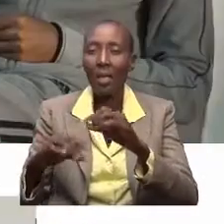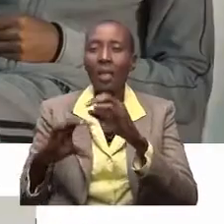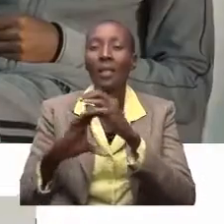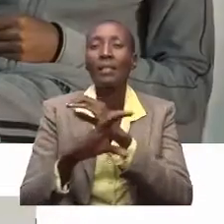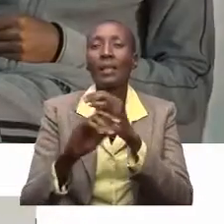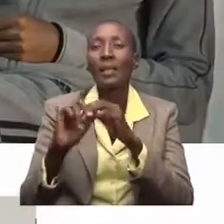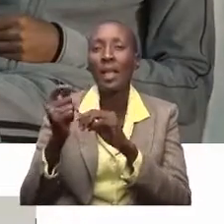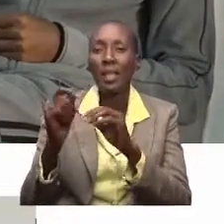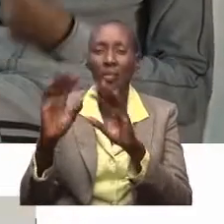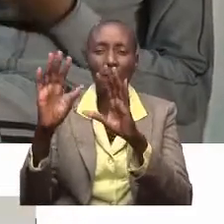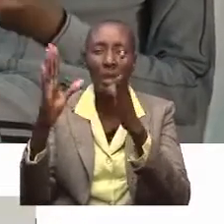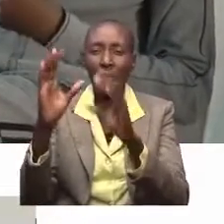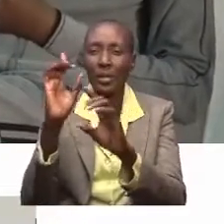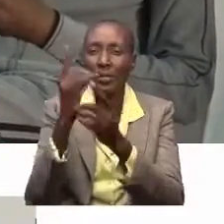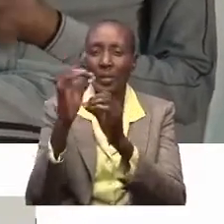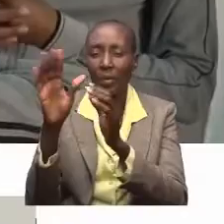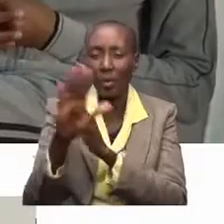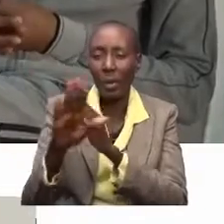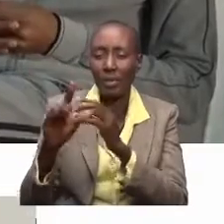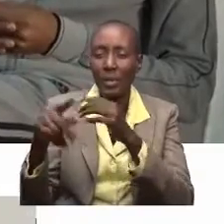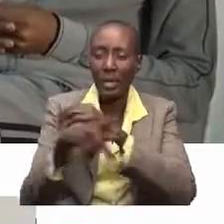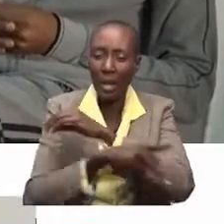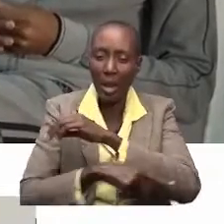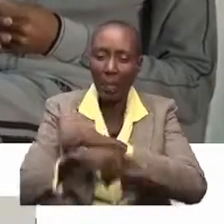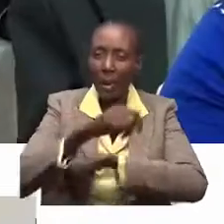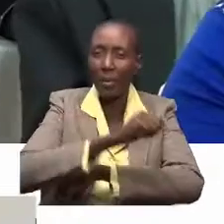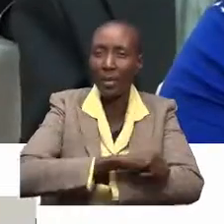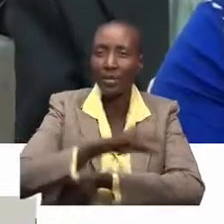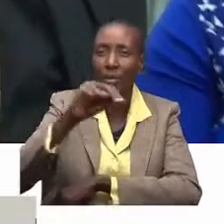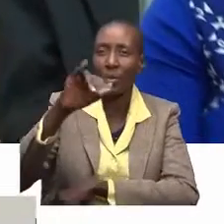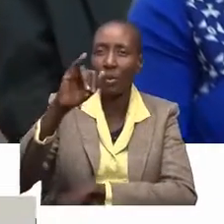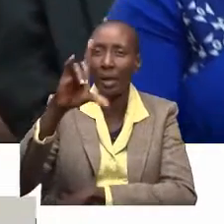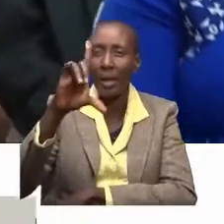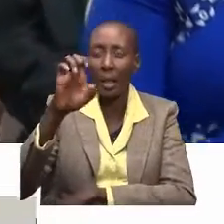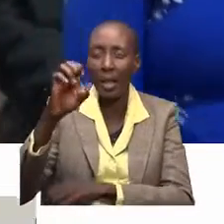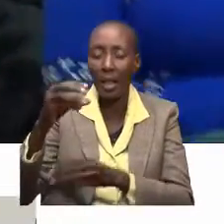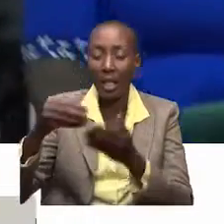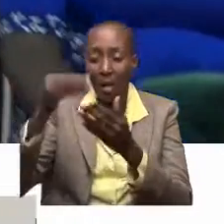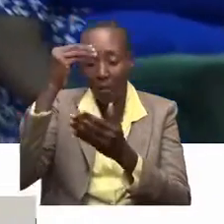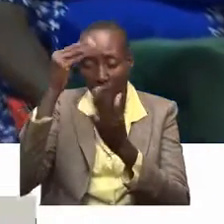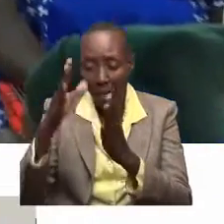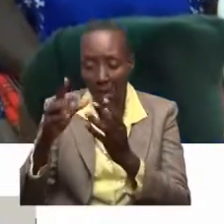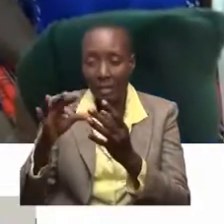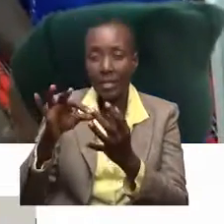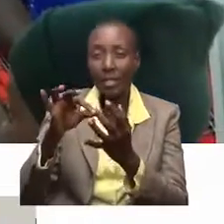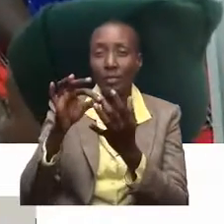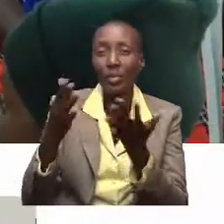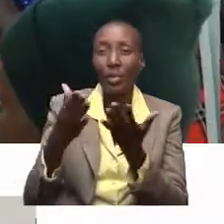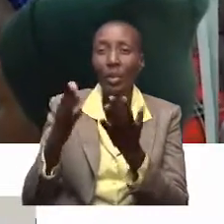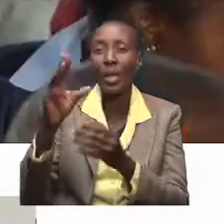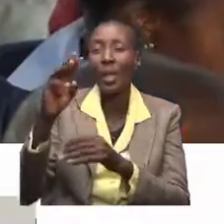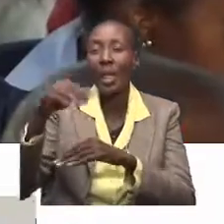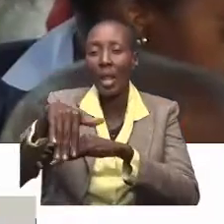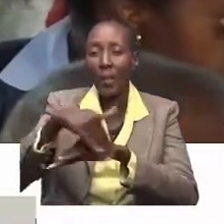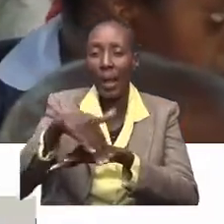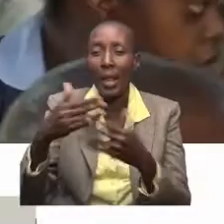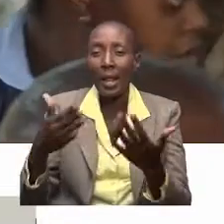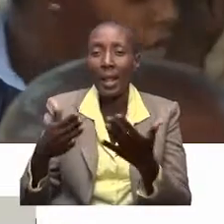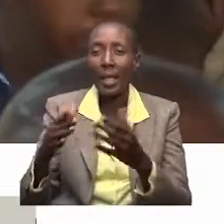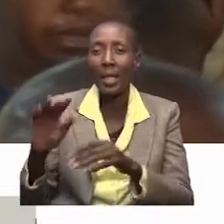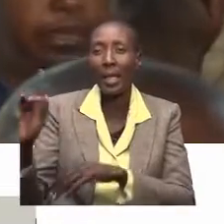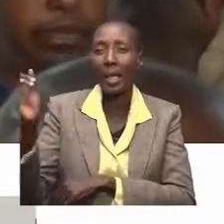mbalimbali. Karigashule ya msingi ya Nile Road ya wanafunze speciali katika mtawa makadara jijini Nairobi,